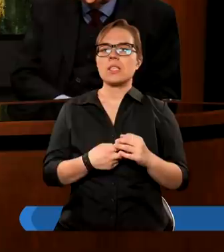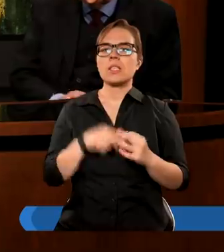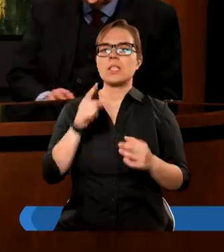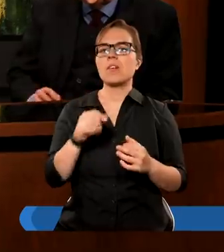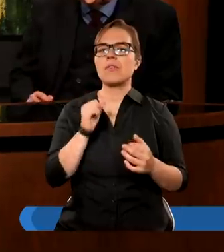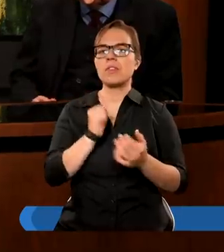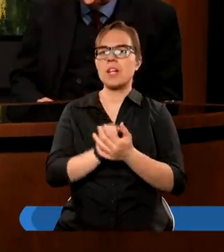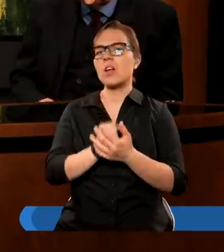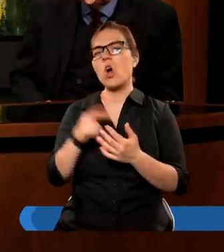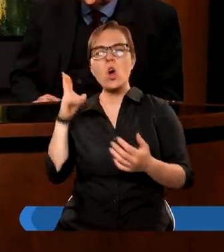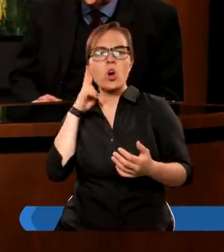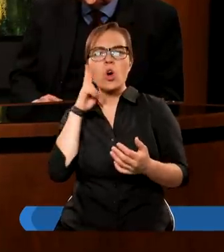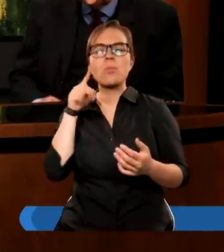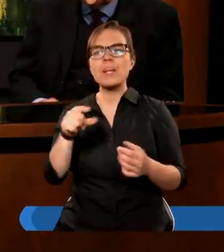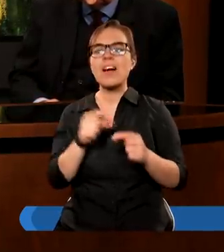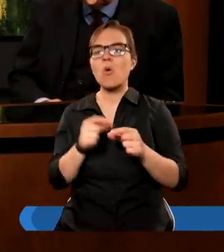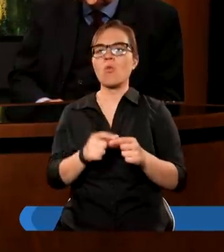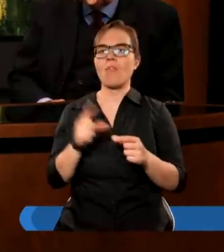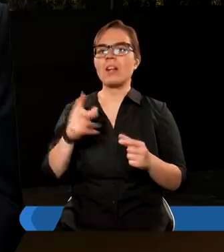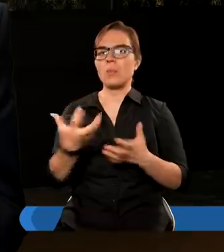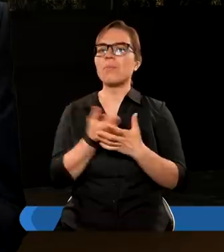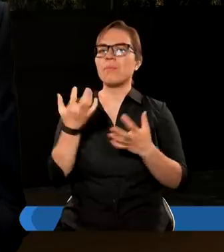aspektach rozumienia tego słowa.